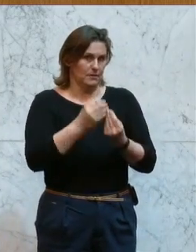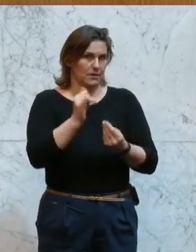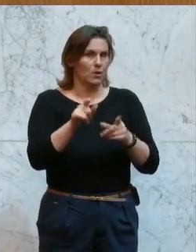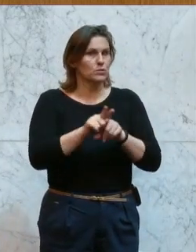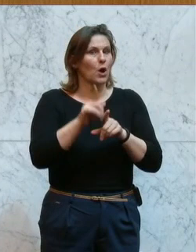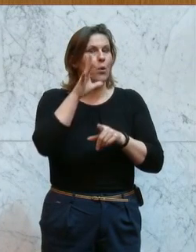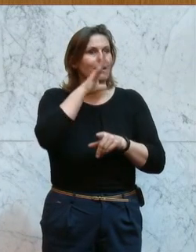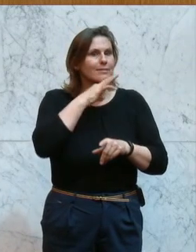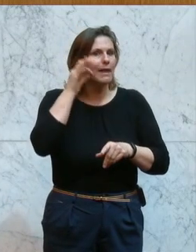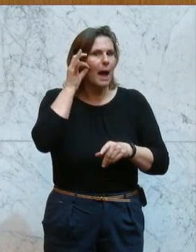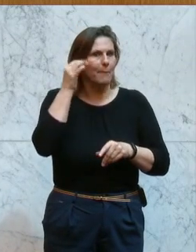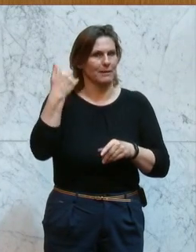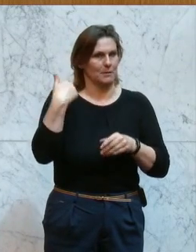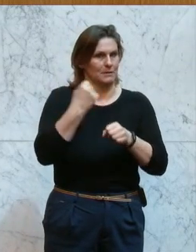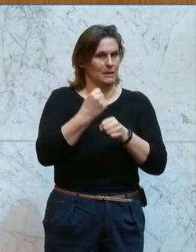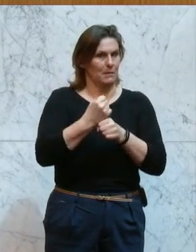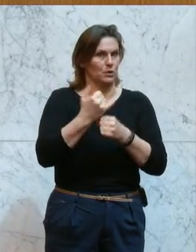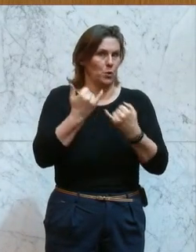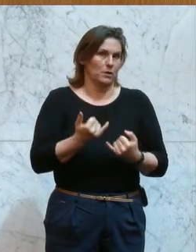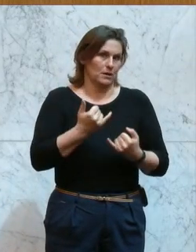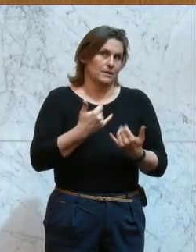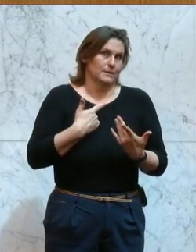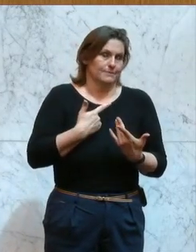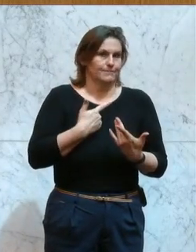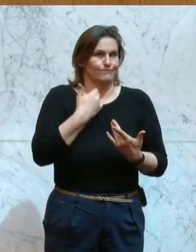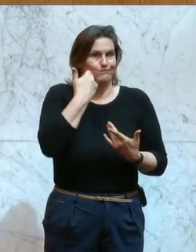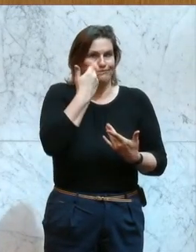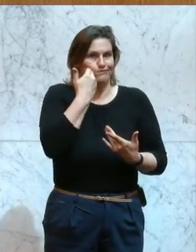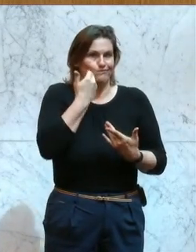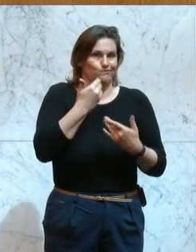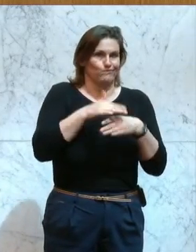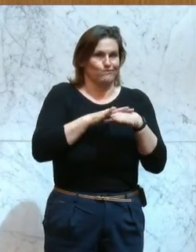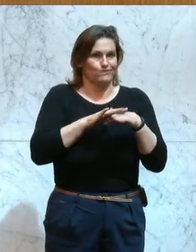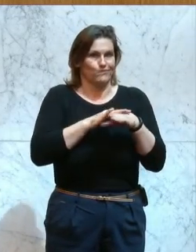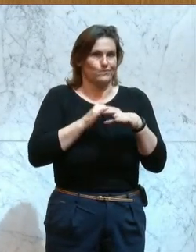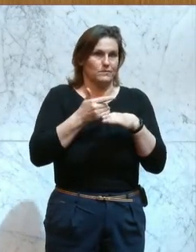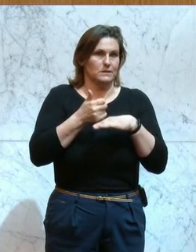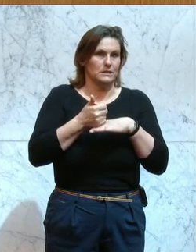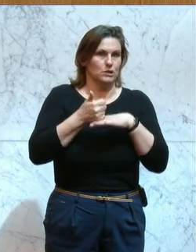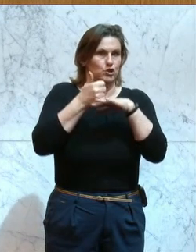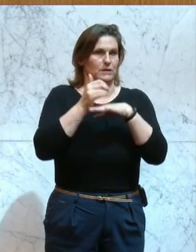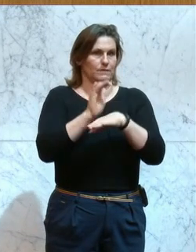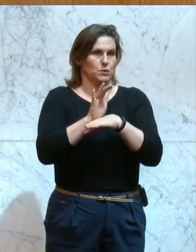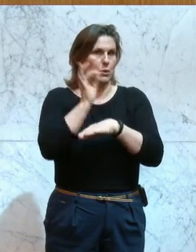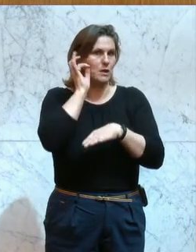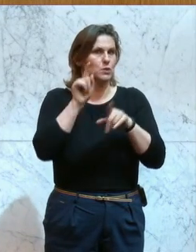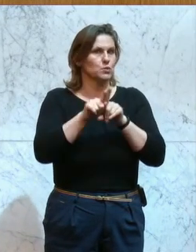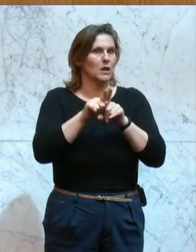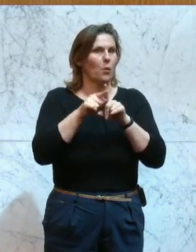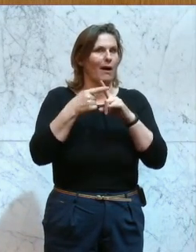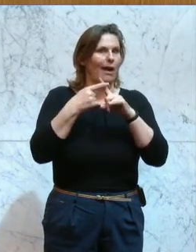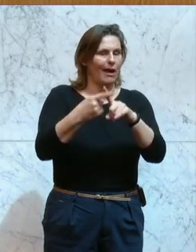Dame, die das damals durchgeführt hat, ist heute Reug und Kronzeuge. Und wer sitzt da auf der Anklagebank? Eine Ex-ÖVP